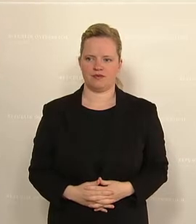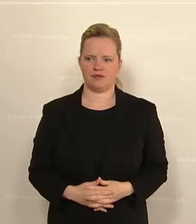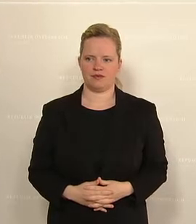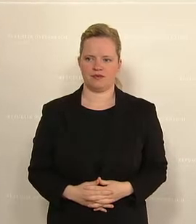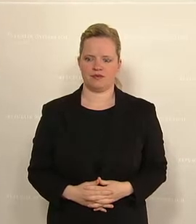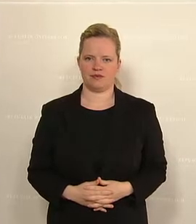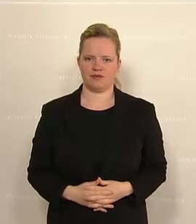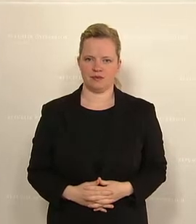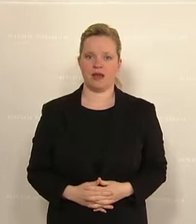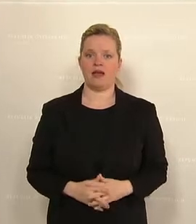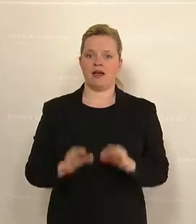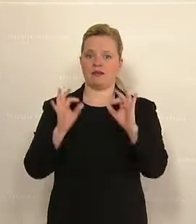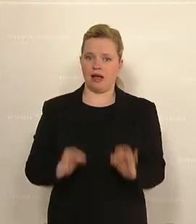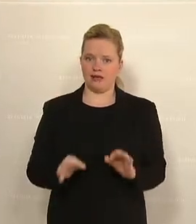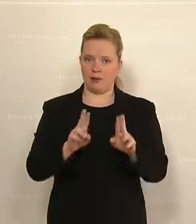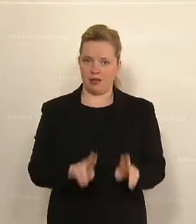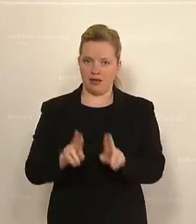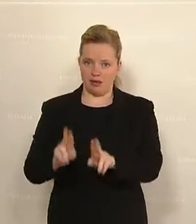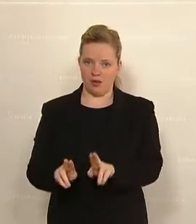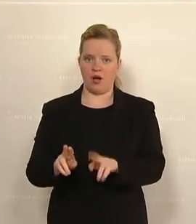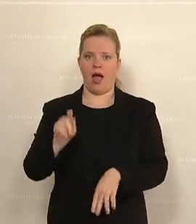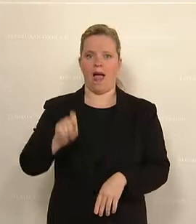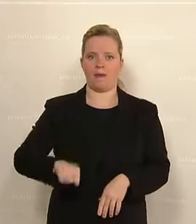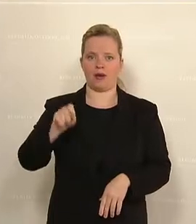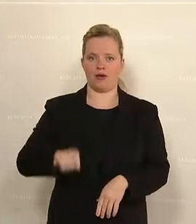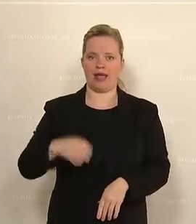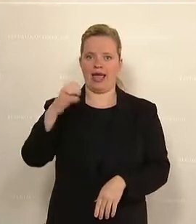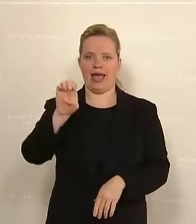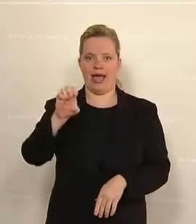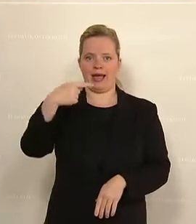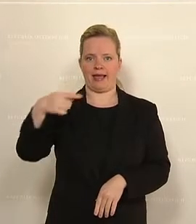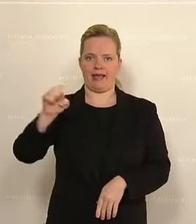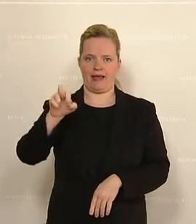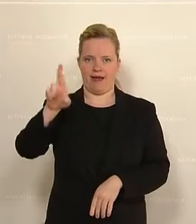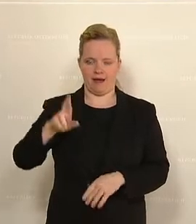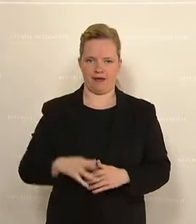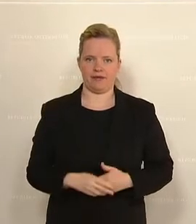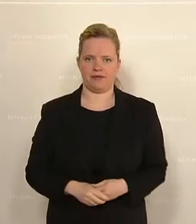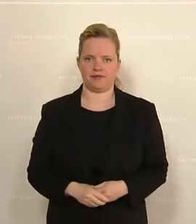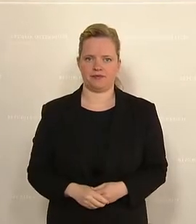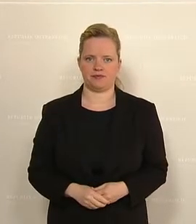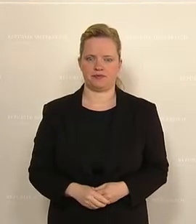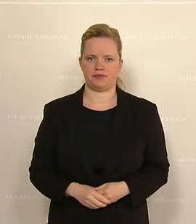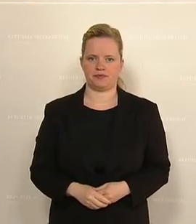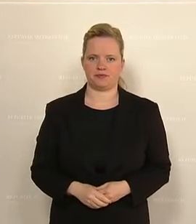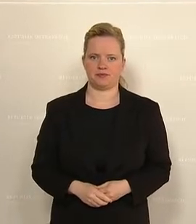Es kommt aber vorher noch eine tatsächliche Berichtigung der SPÖ-Agrarsprecherin Cornelia Ecker.